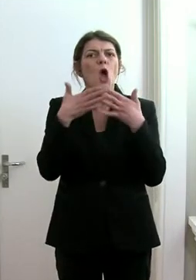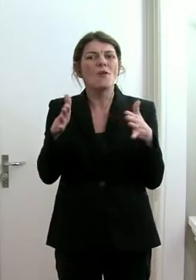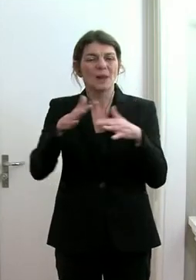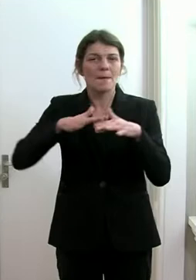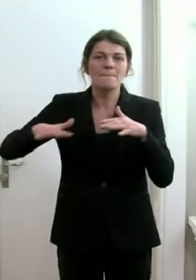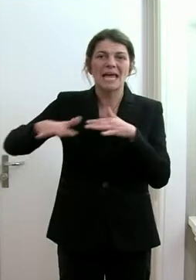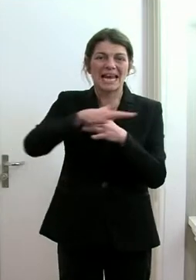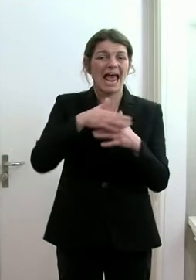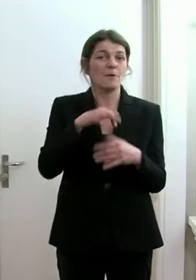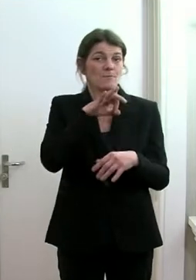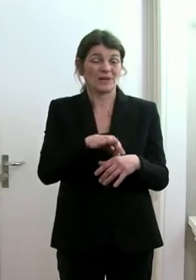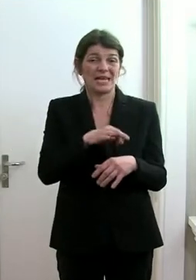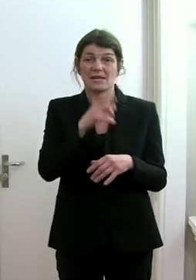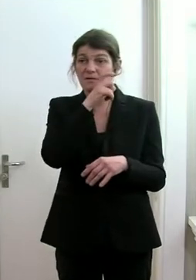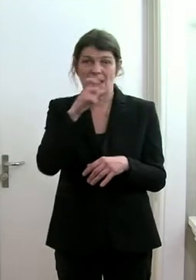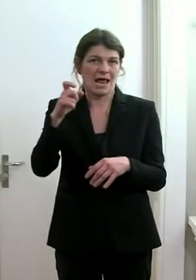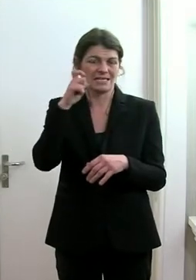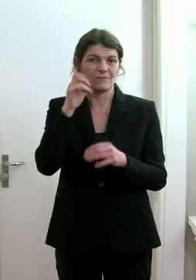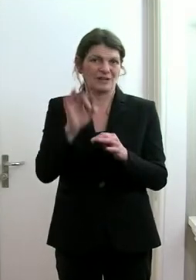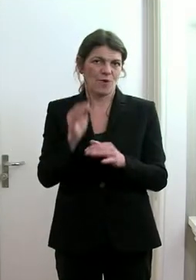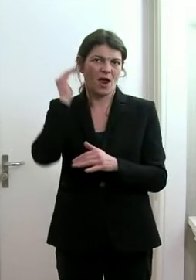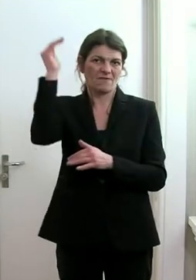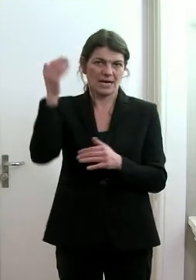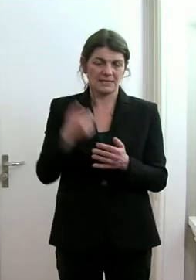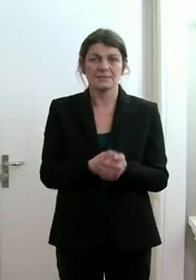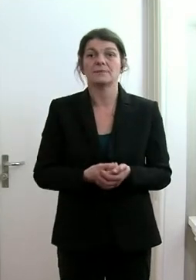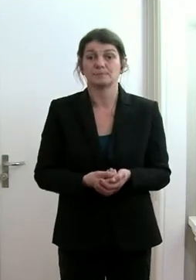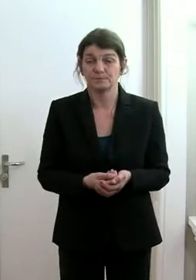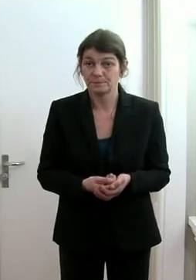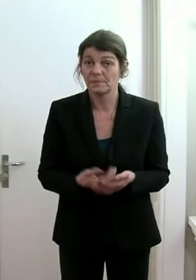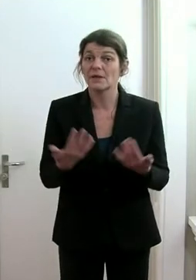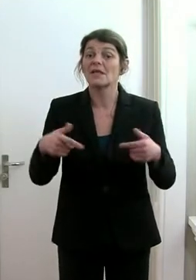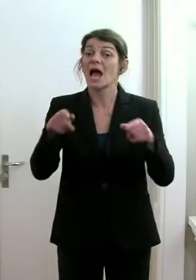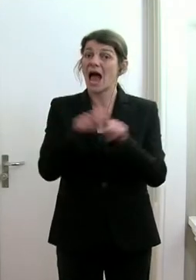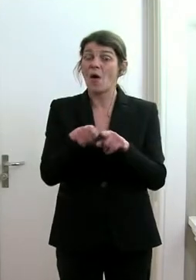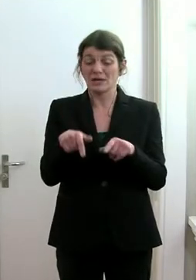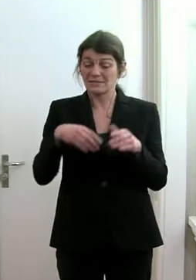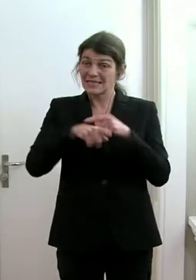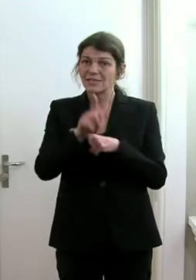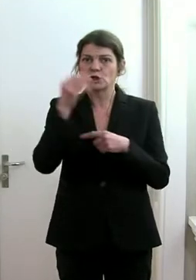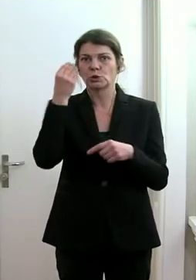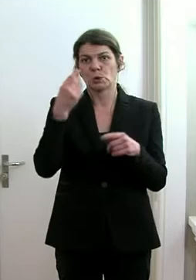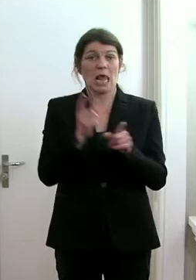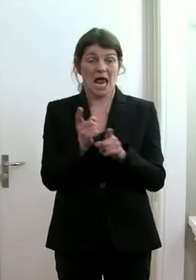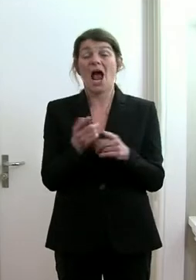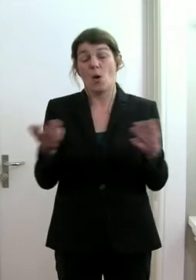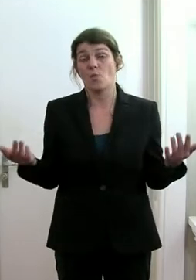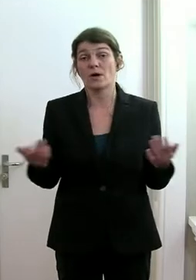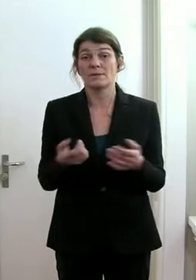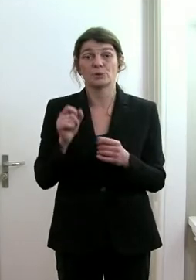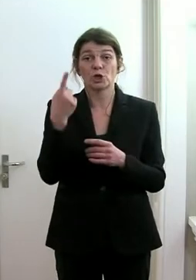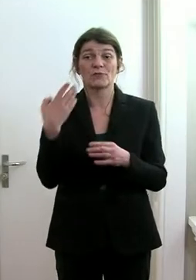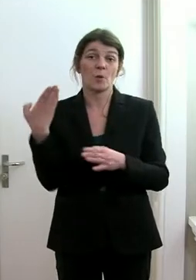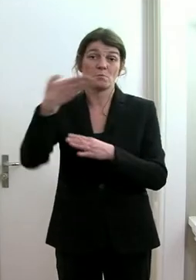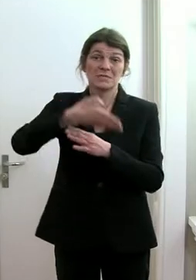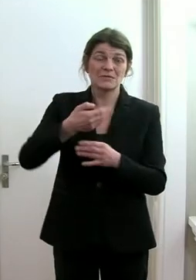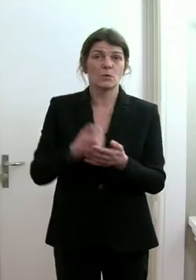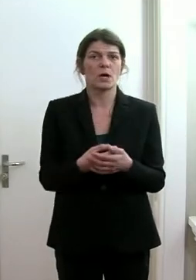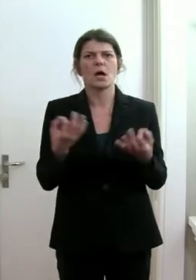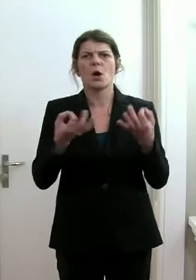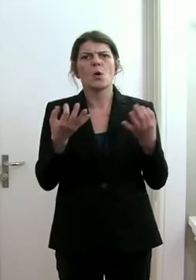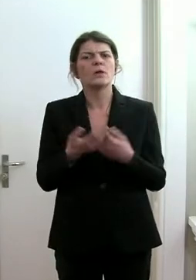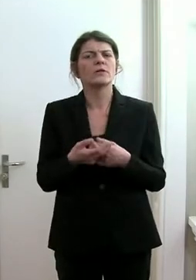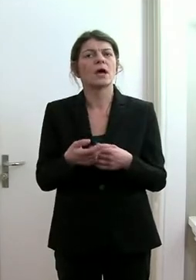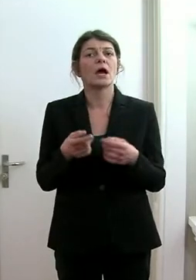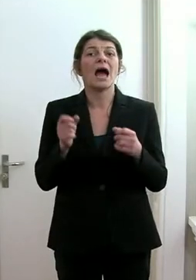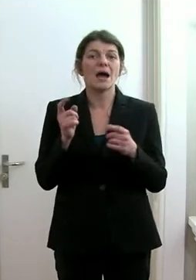Bereichen für Erwachsene eine Maskenpflicht gilt. Dies gilt natürlich jetzt in den Schulen vor allem für Besucher oder eben